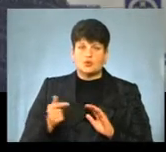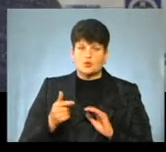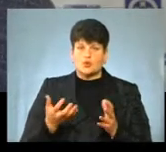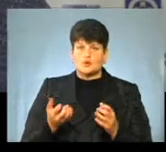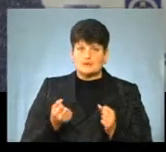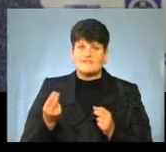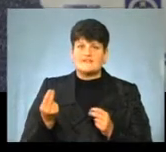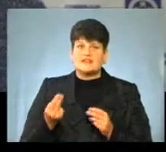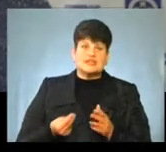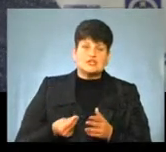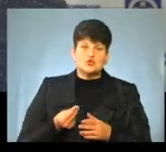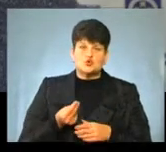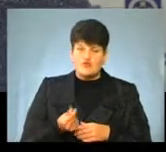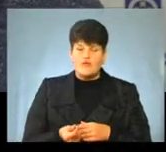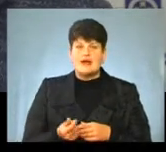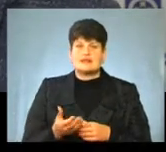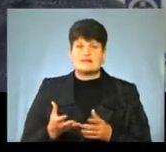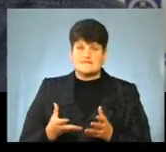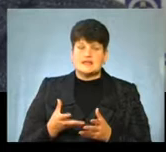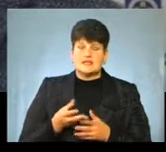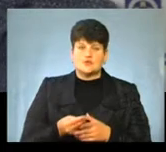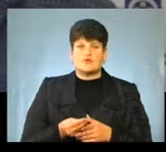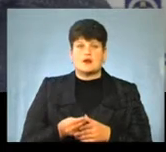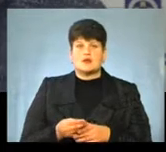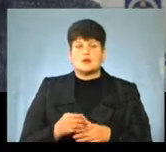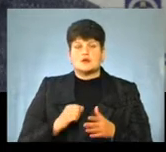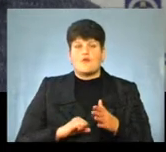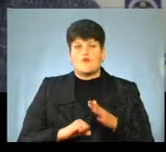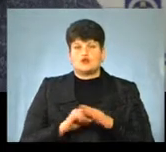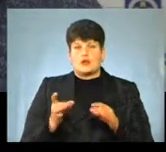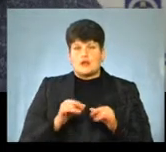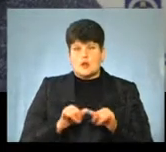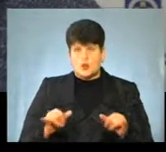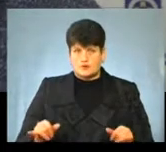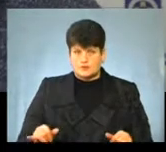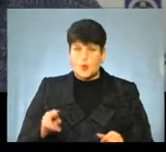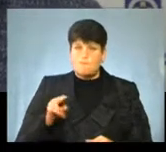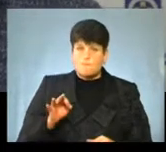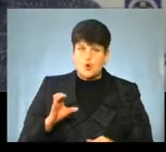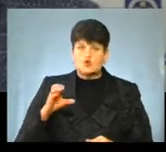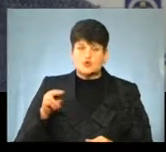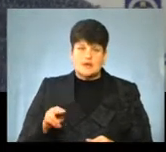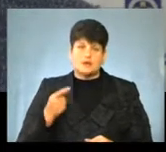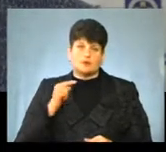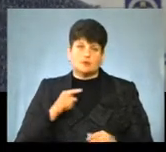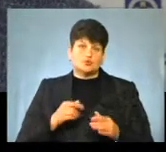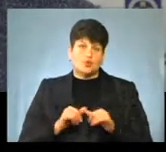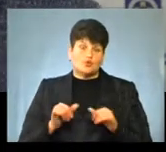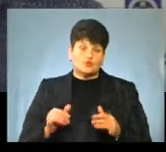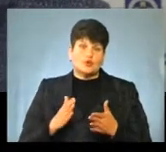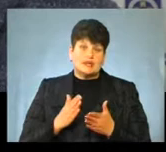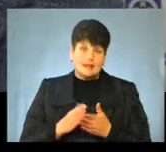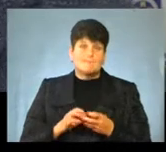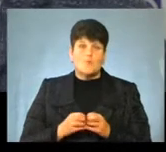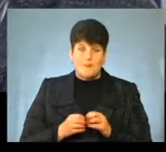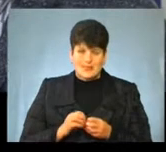фінансування в рамках фінансування Державного фонду регіонального розвитку. По соціальному розвитку у субвенції є